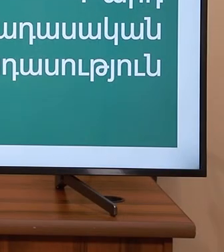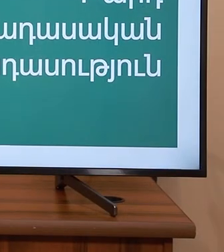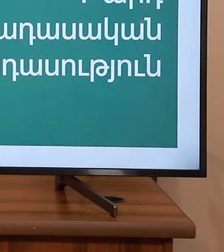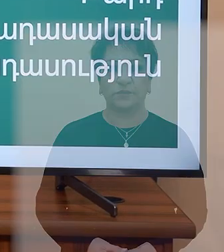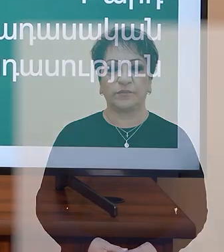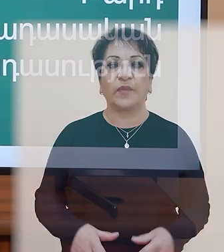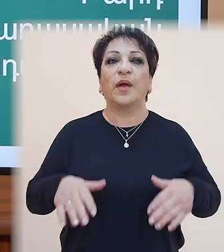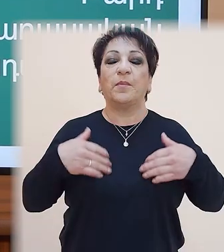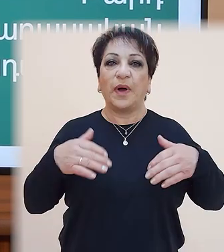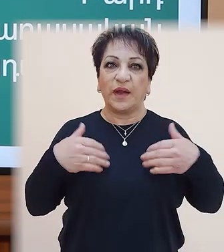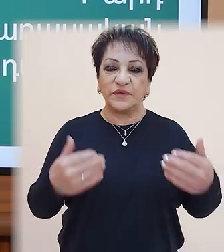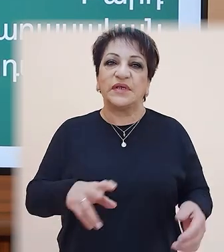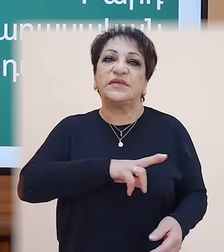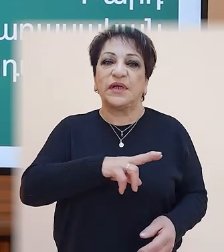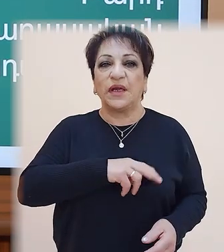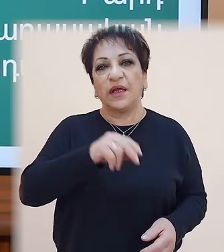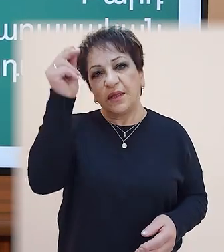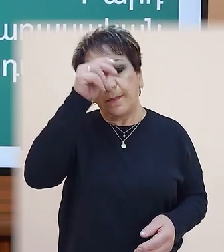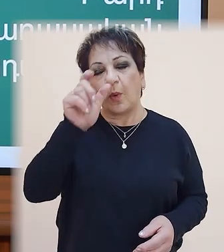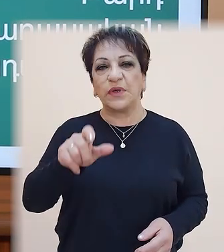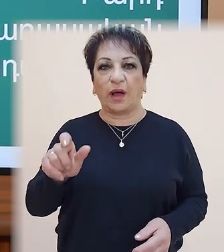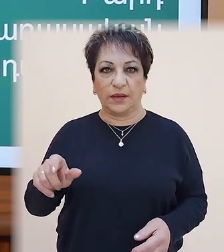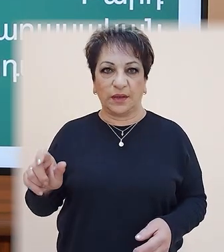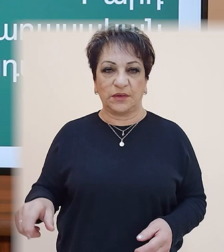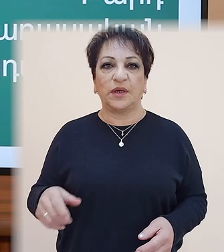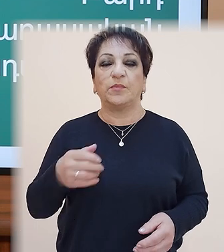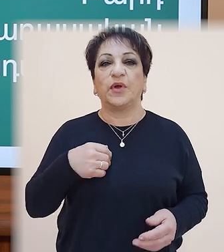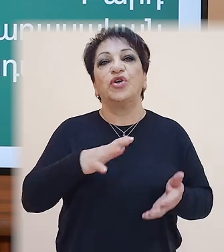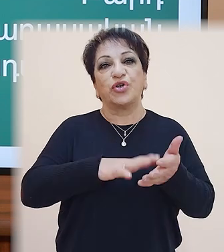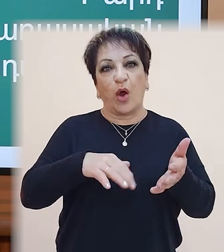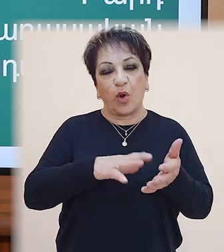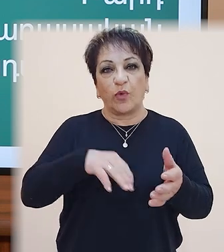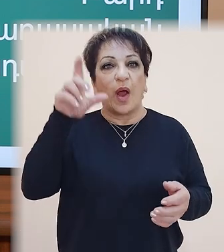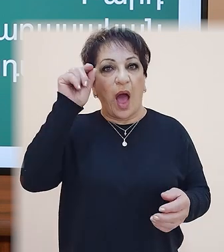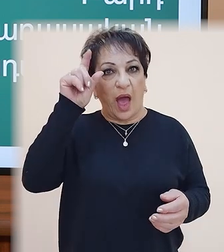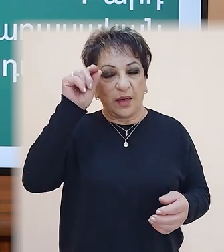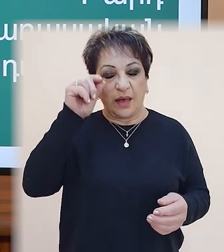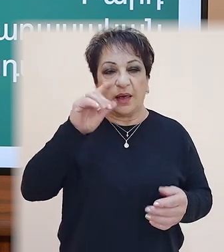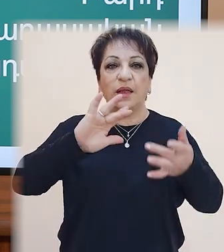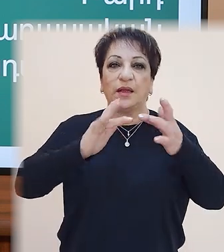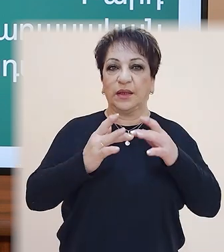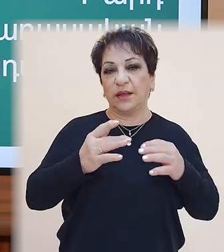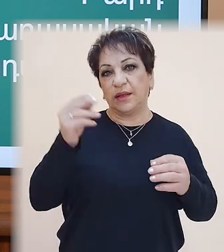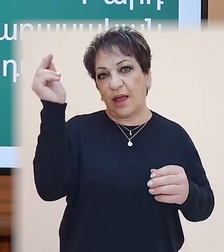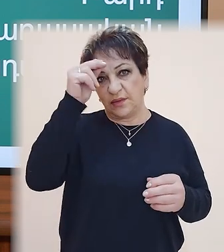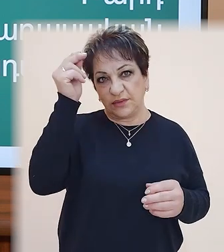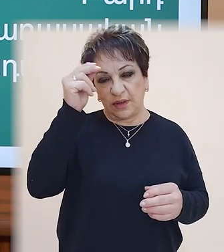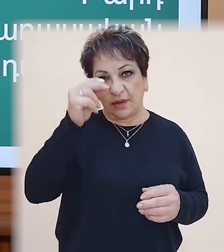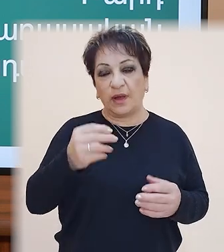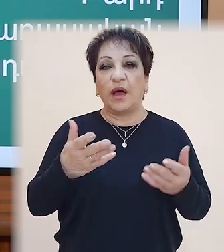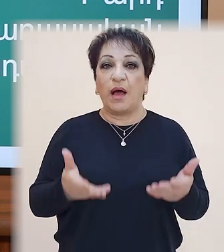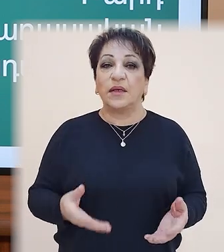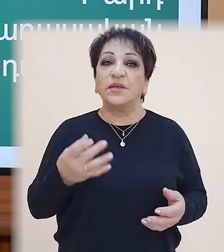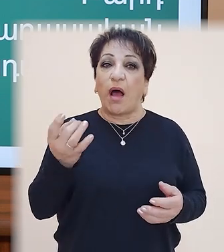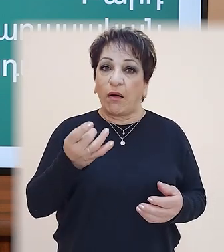Բարև ձեզ սիրելի դպրոցականներ, մենք շառունակում ենք հայրենի տեսադասերը, այս անգամ մեր թեման է բարդ